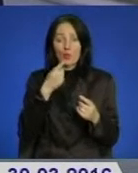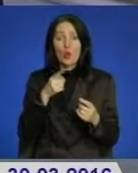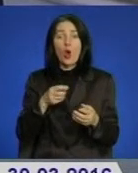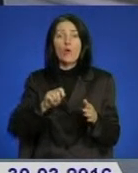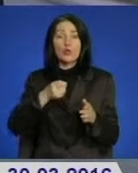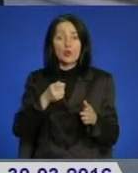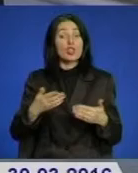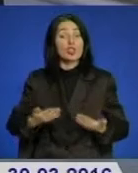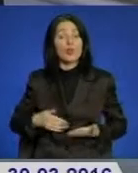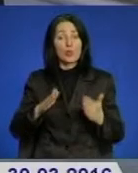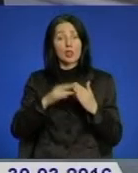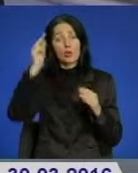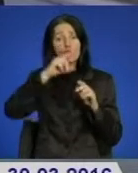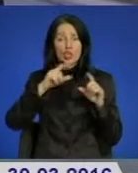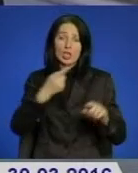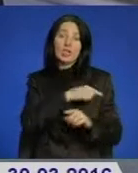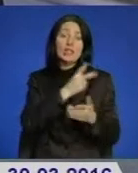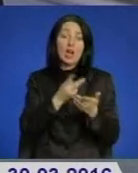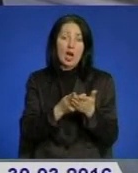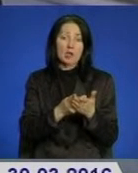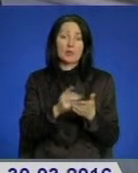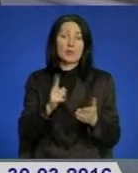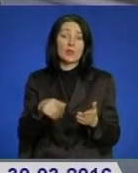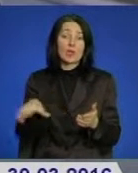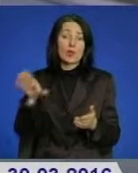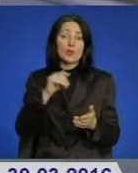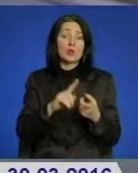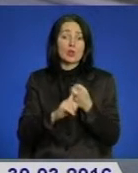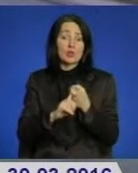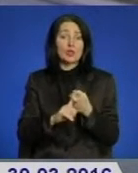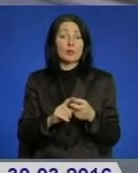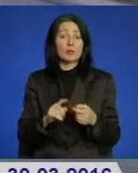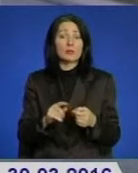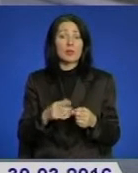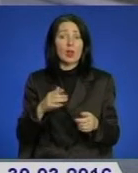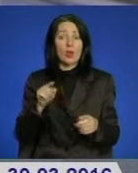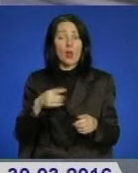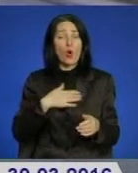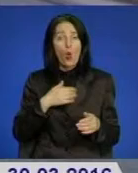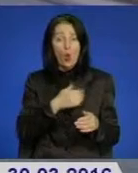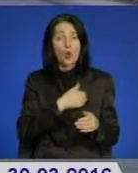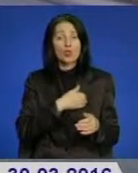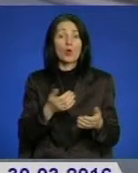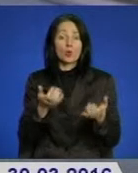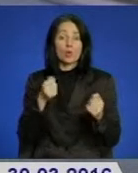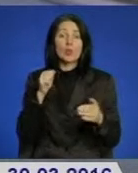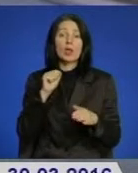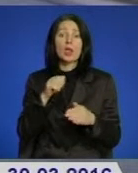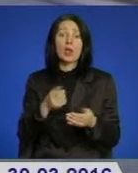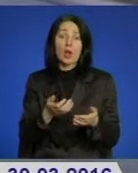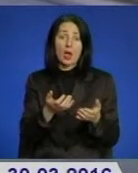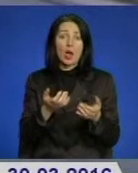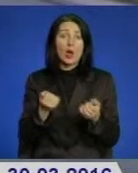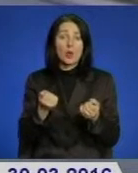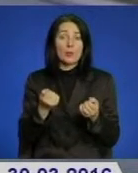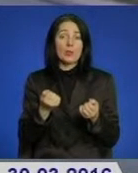будинків, і також і шкіл лікарень, тому що вони в більшості на одних тих самих мережах. Тому ми ще хочемо отримати підтвердження від шкіл